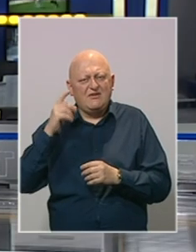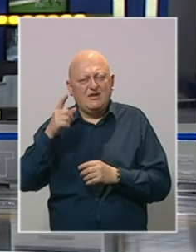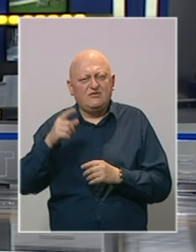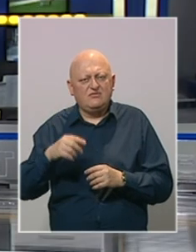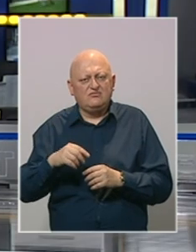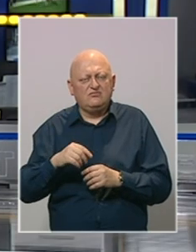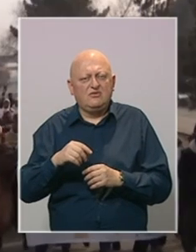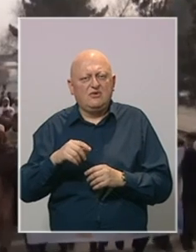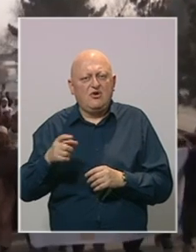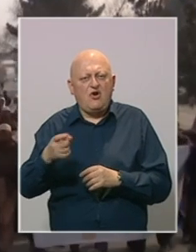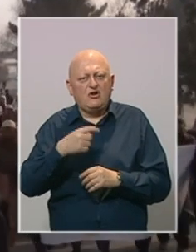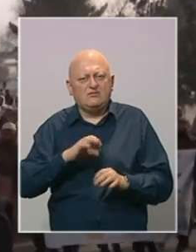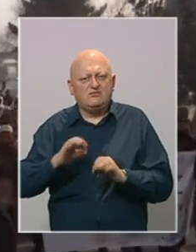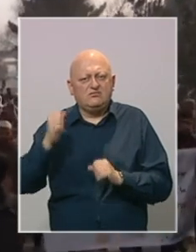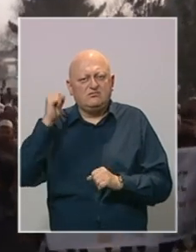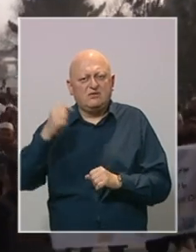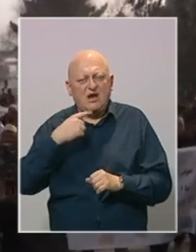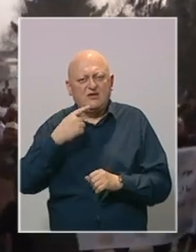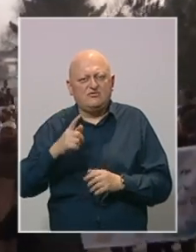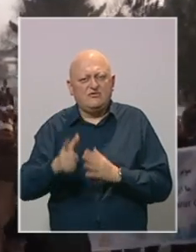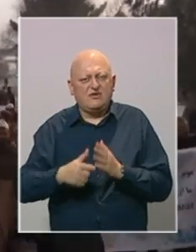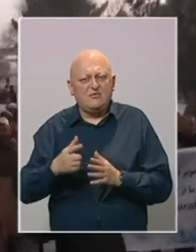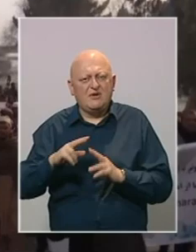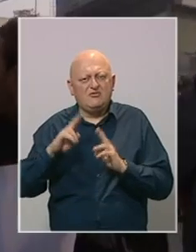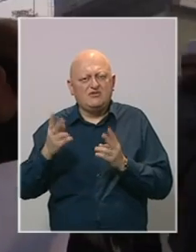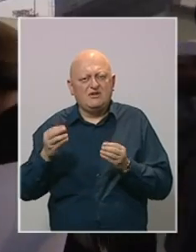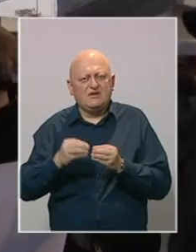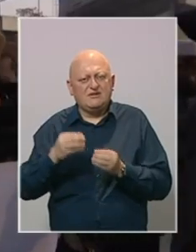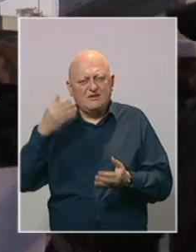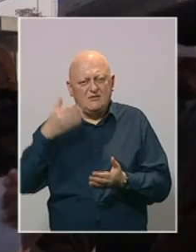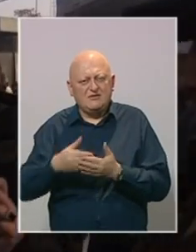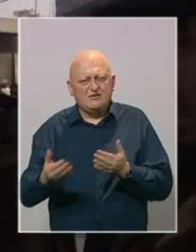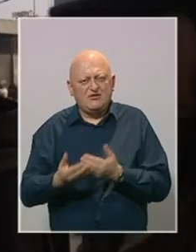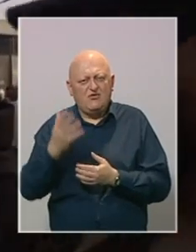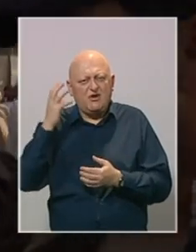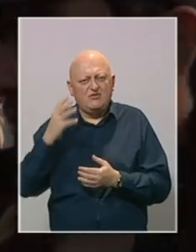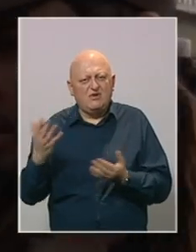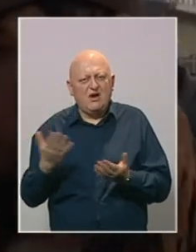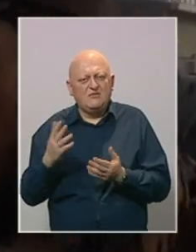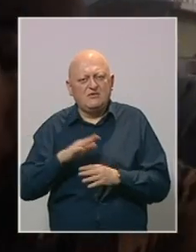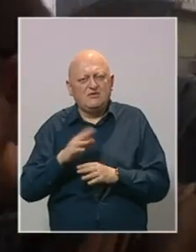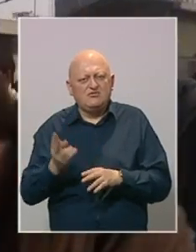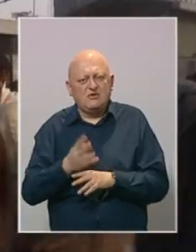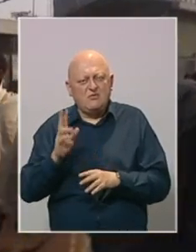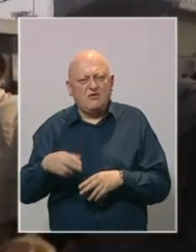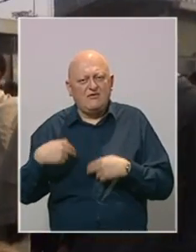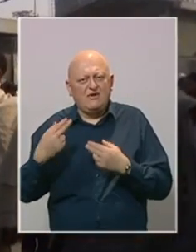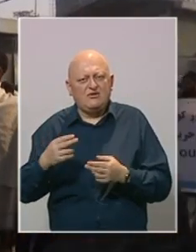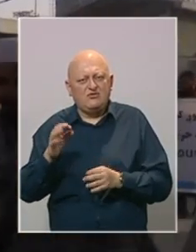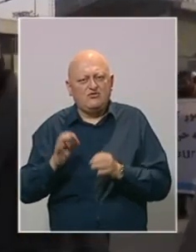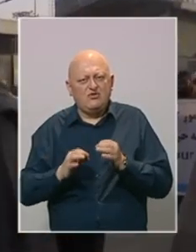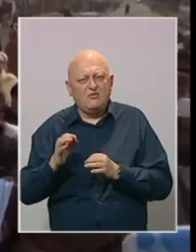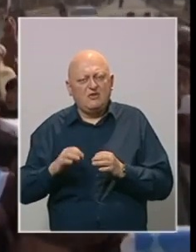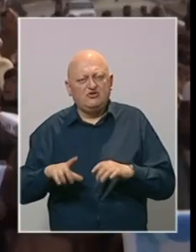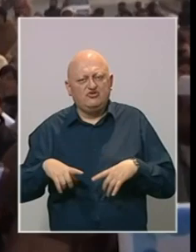Afganistanu. Organizatori prosvjeda navode kako je došlo vrijeme da međunarodna zajednica prizna novu vladu kako bi se zemlja mogla vratiti u